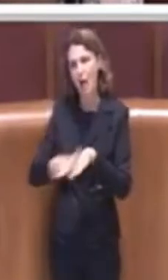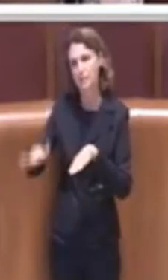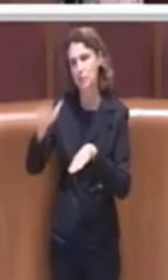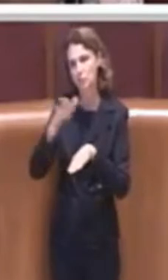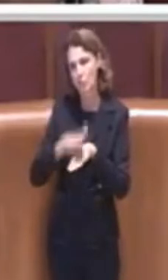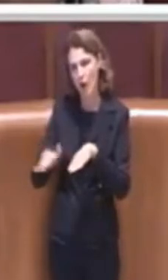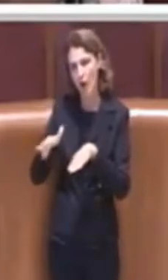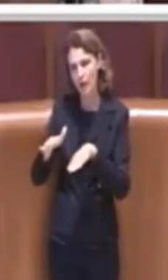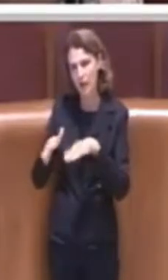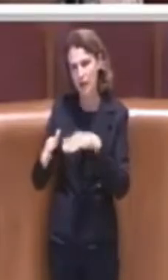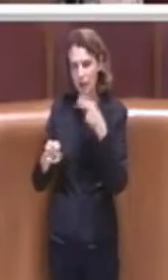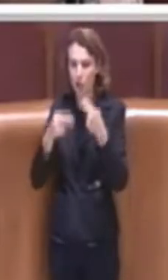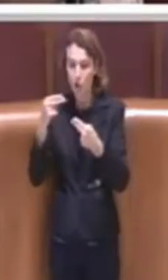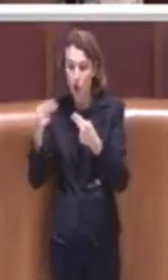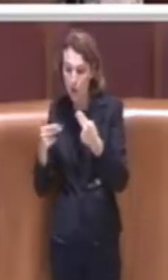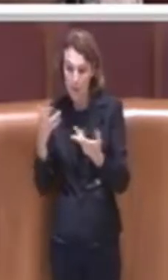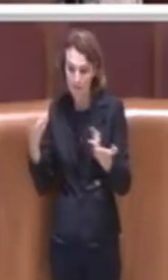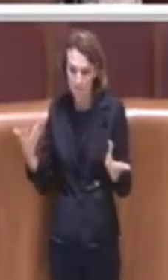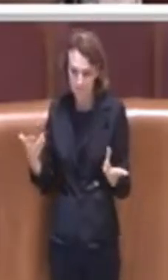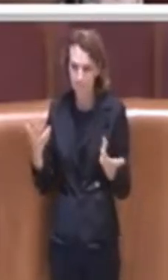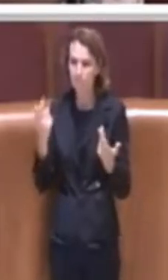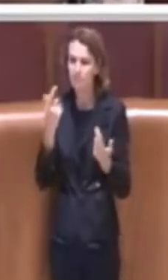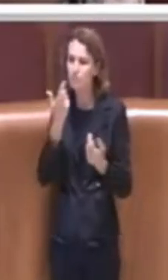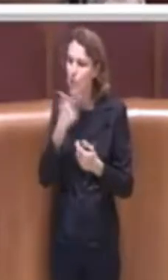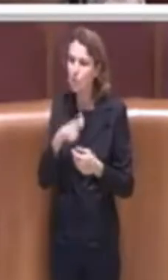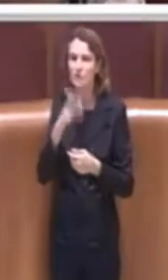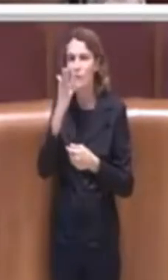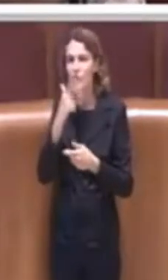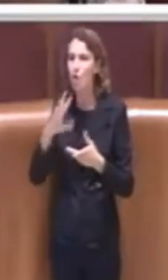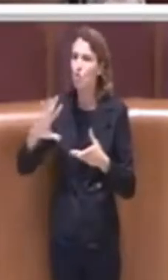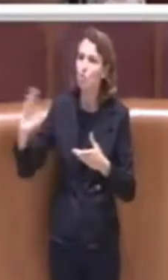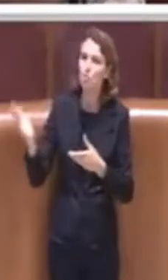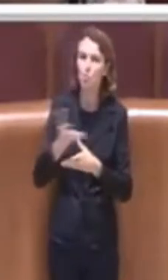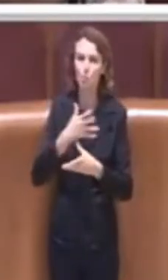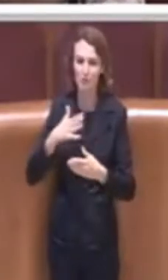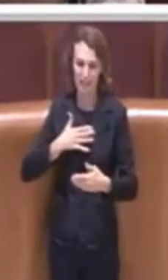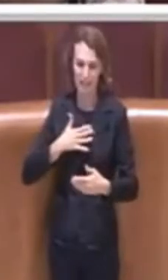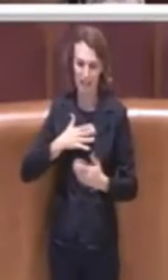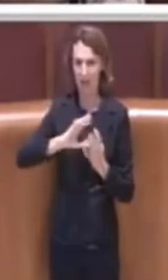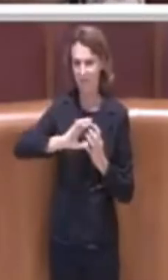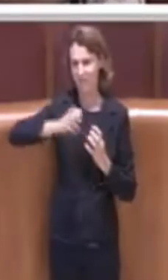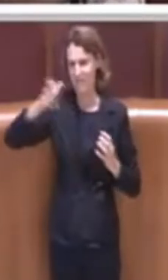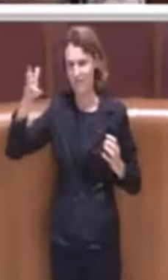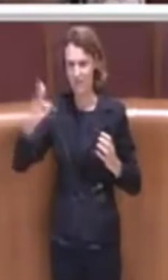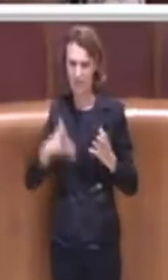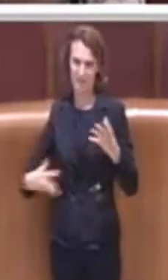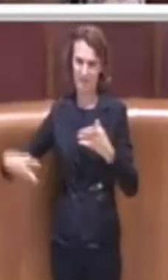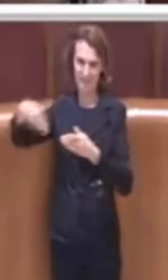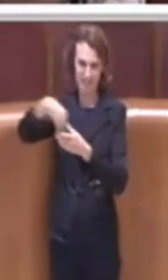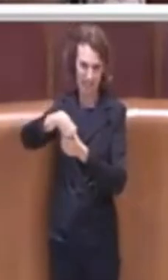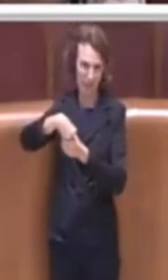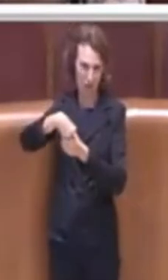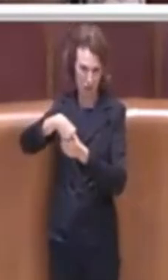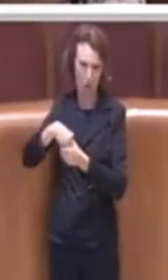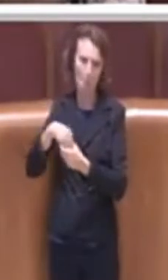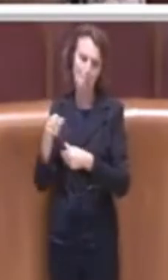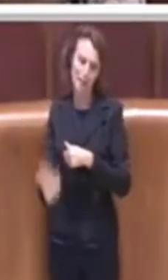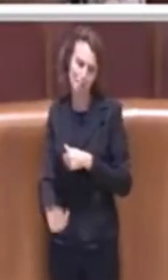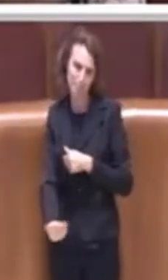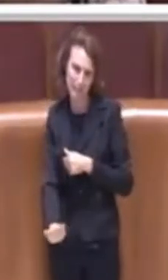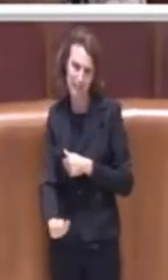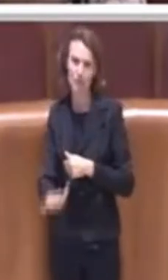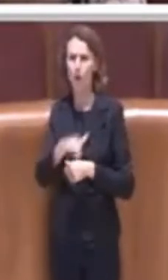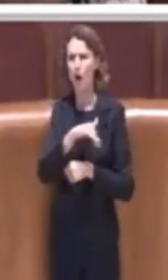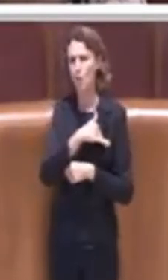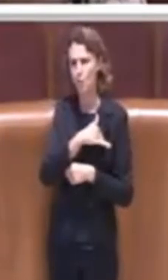definisco in modo tale da abbracciare tutte le fasce di età, quindi il bambino, l'alunno, lo studente